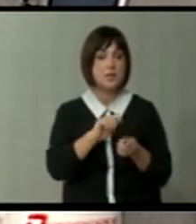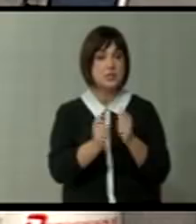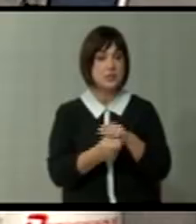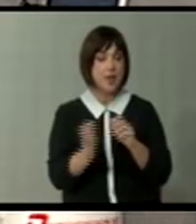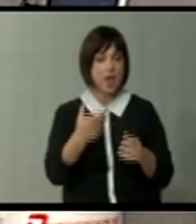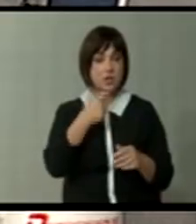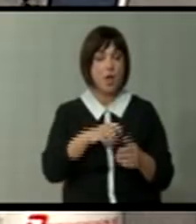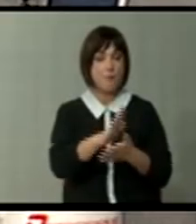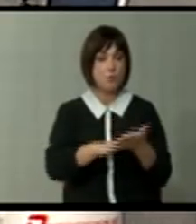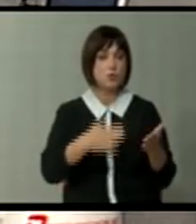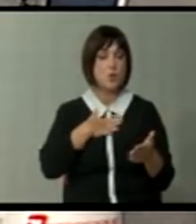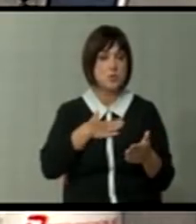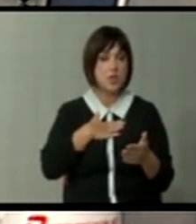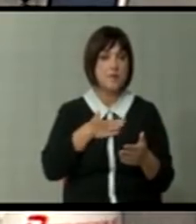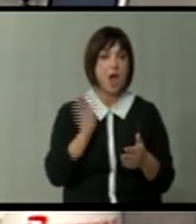себе, тајде да поидеме од себе.